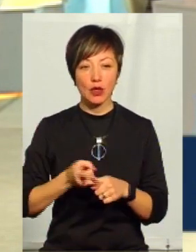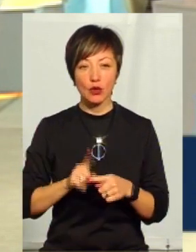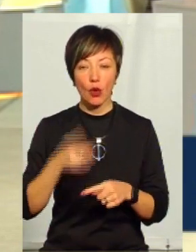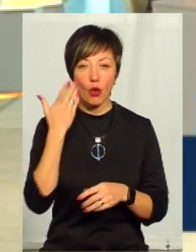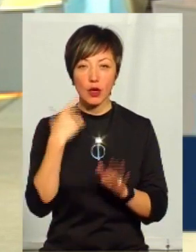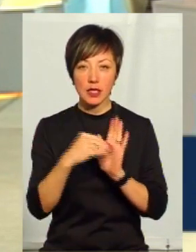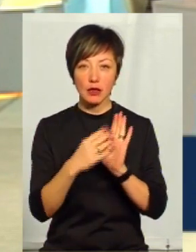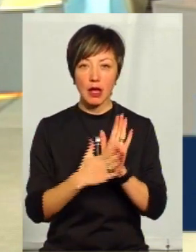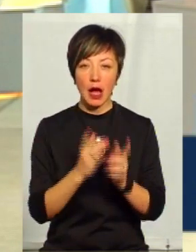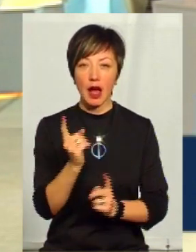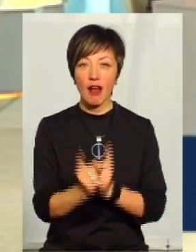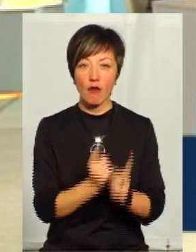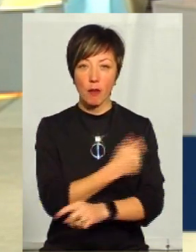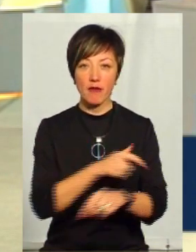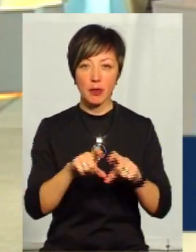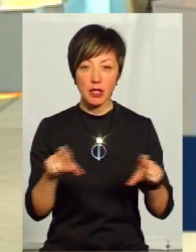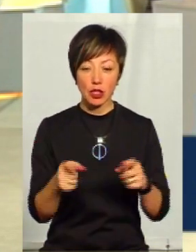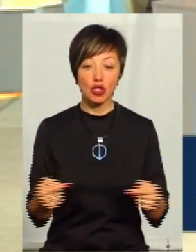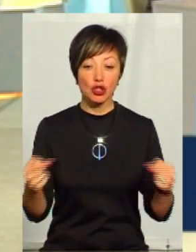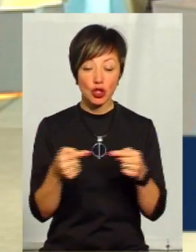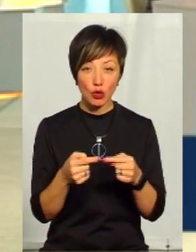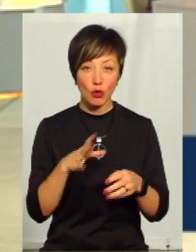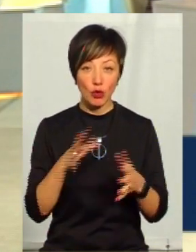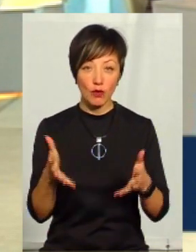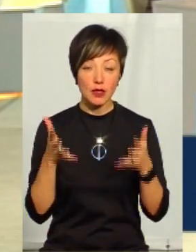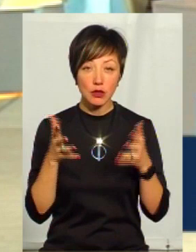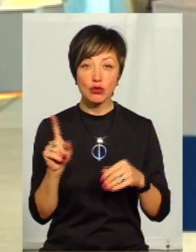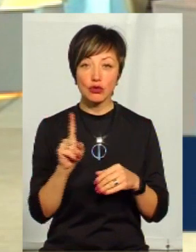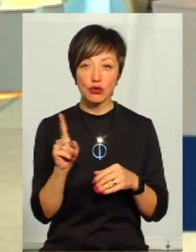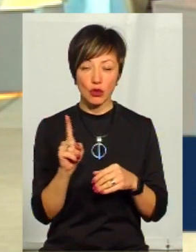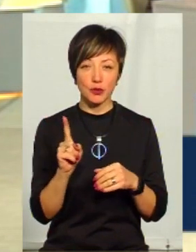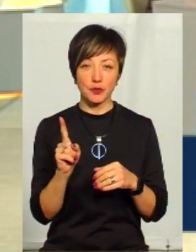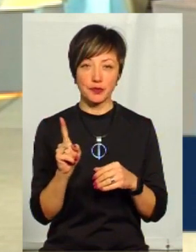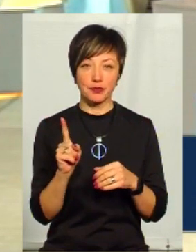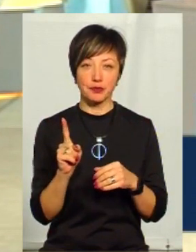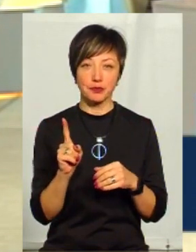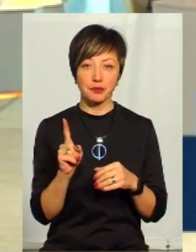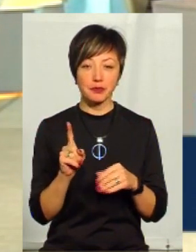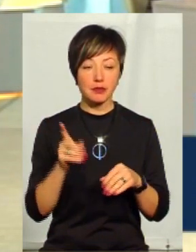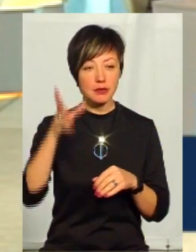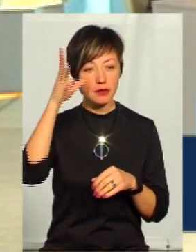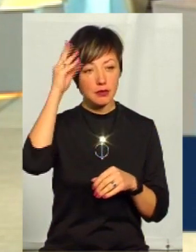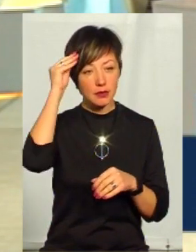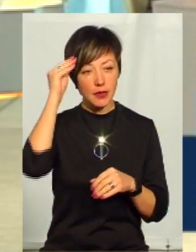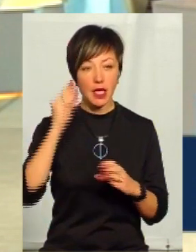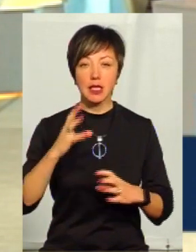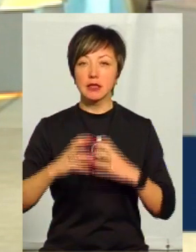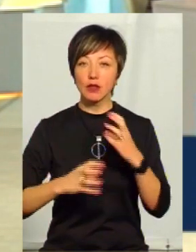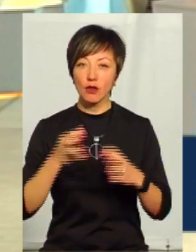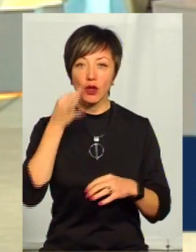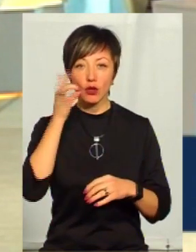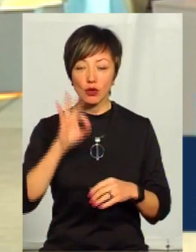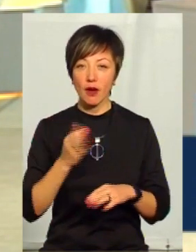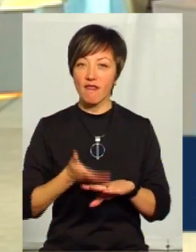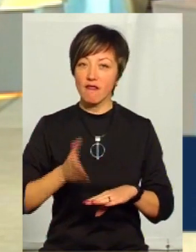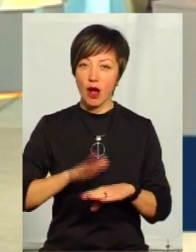задекларували реформи в медицині, було чітко визначено, що перебираючи світовий досвід, важко